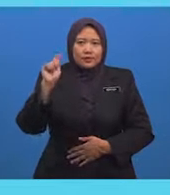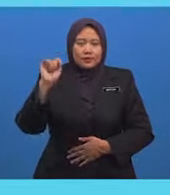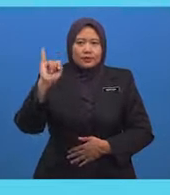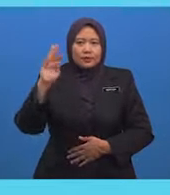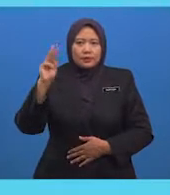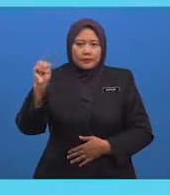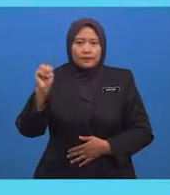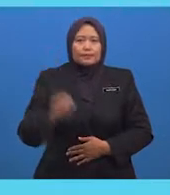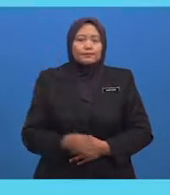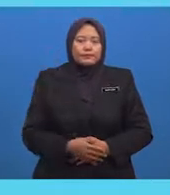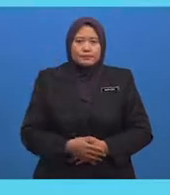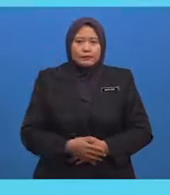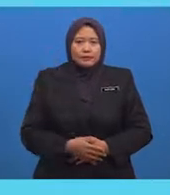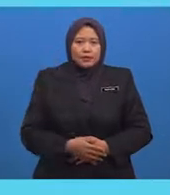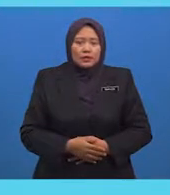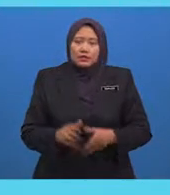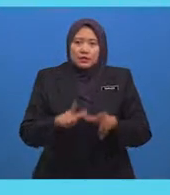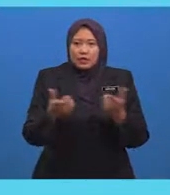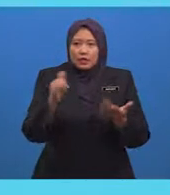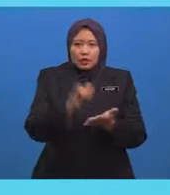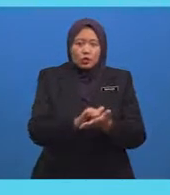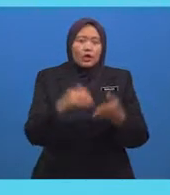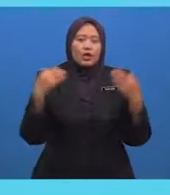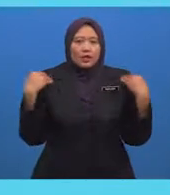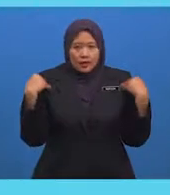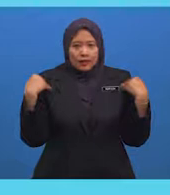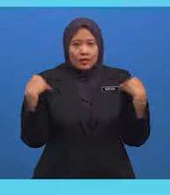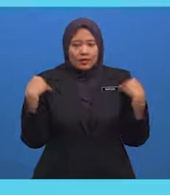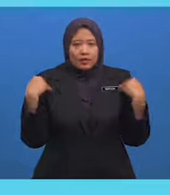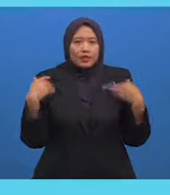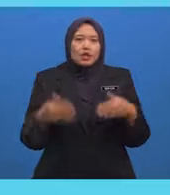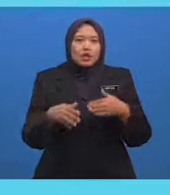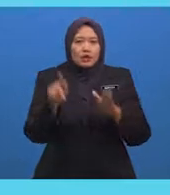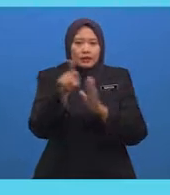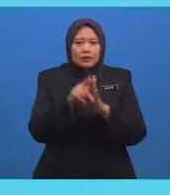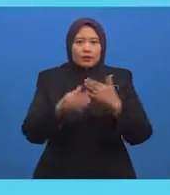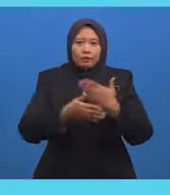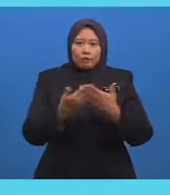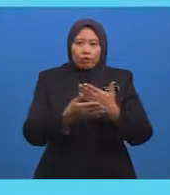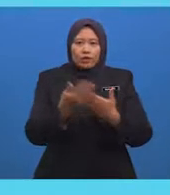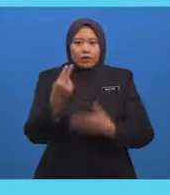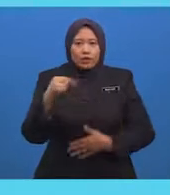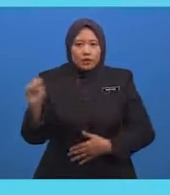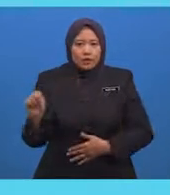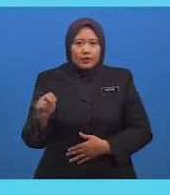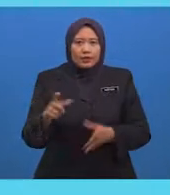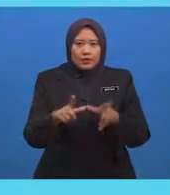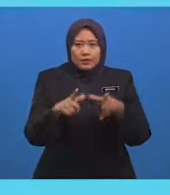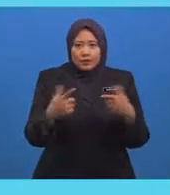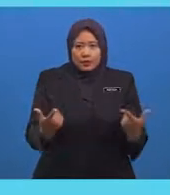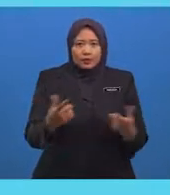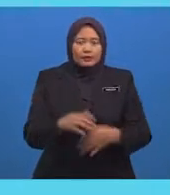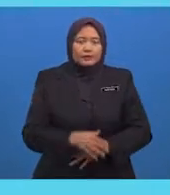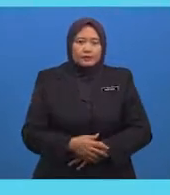Yang diberikan nama Sempena dengan tempat asal penuntut Yang